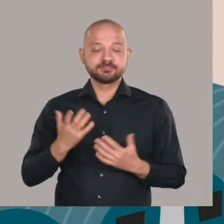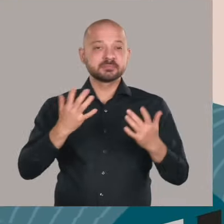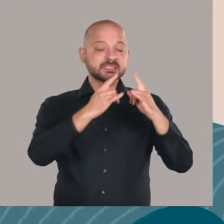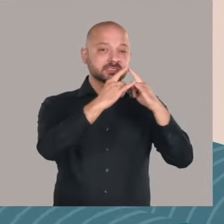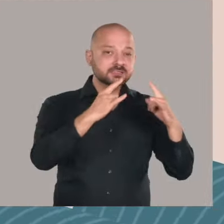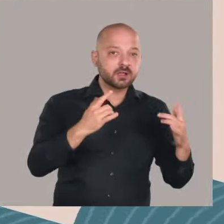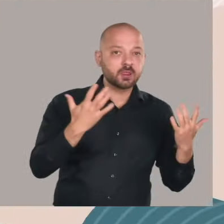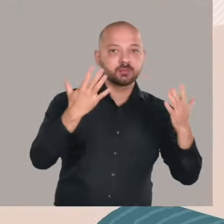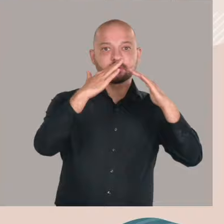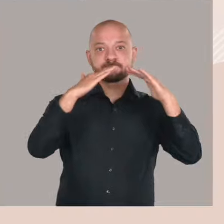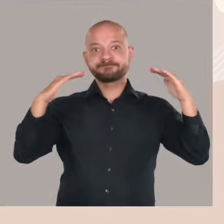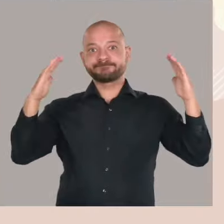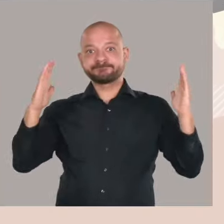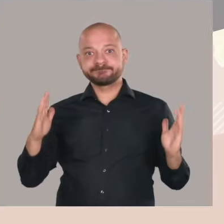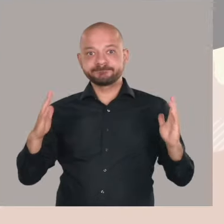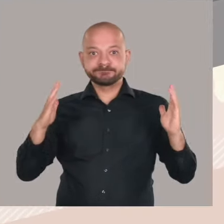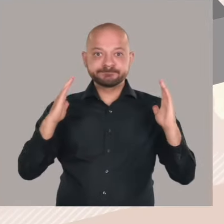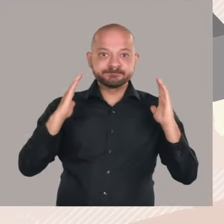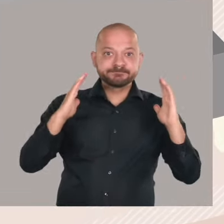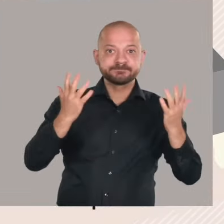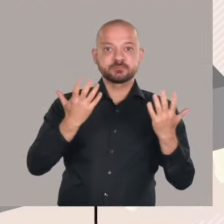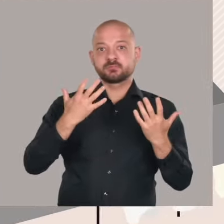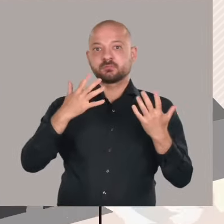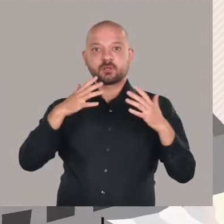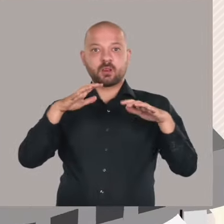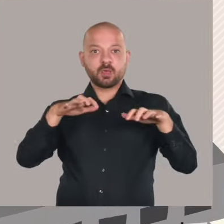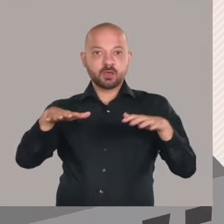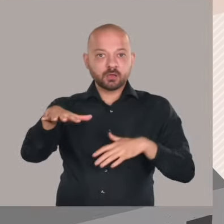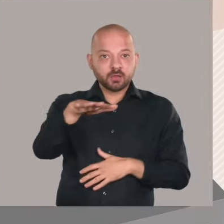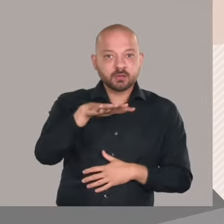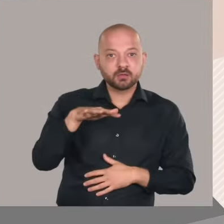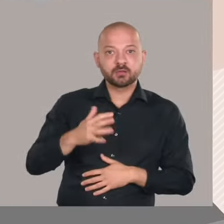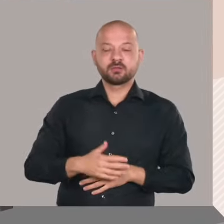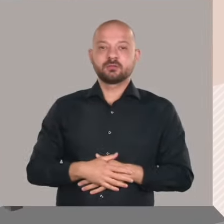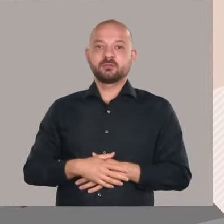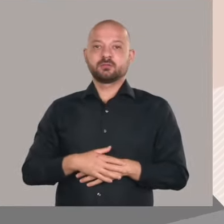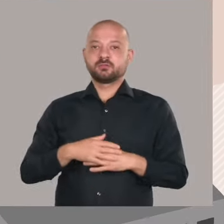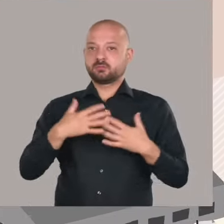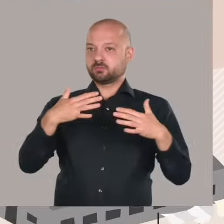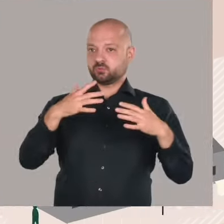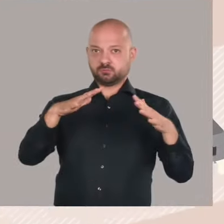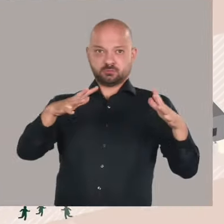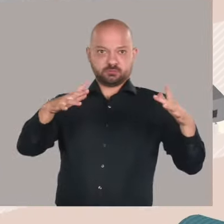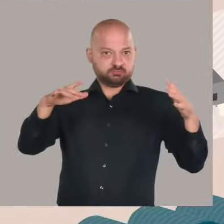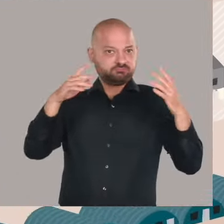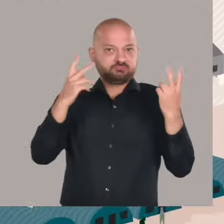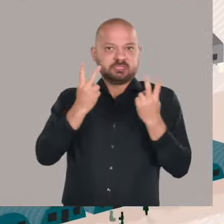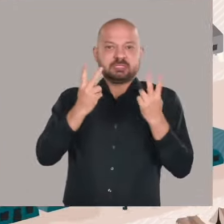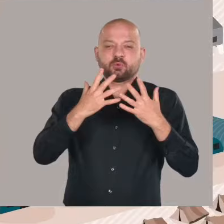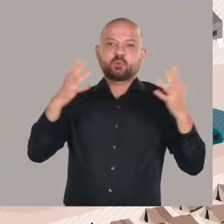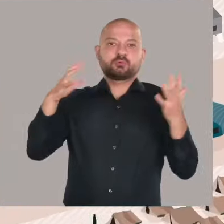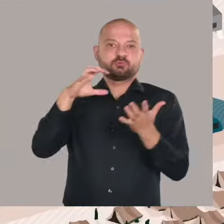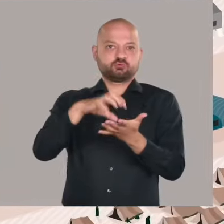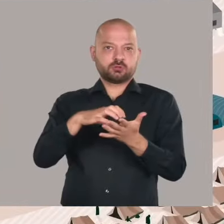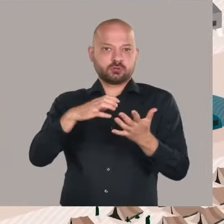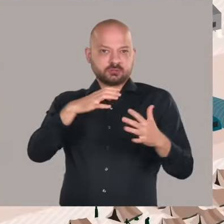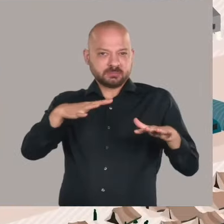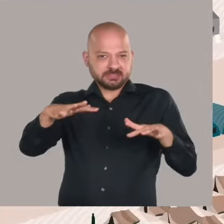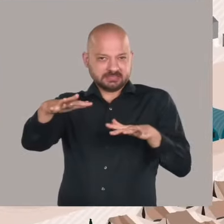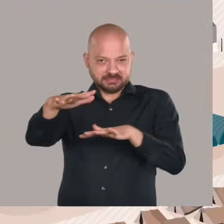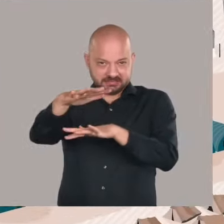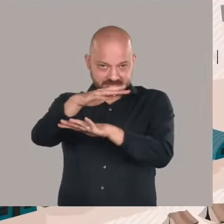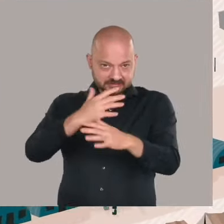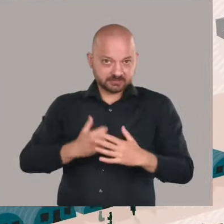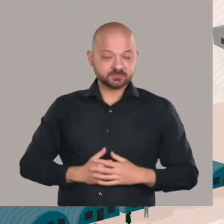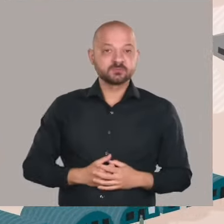Sie wohnen in Zelten und Baracken oder in Flüchtlingslagern, von denen manche das Ausmaß von Großstädten haben.